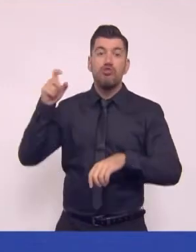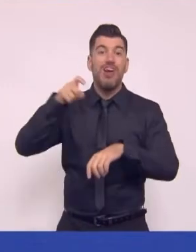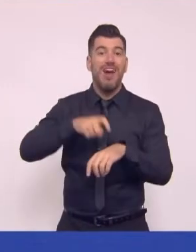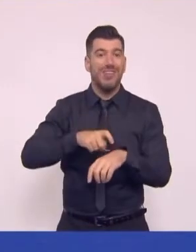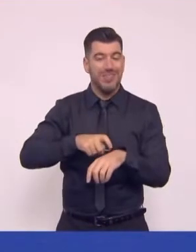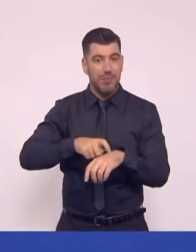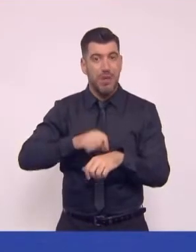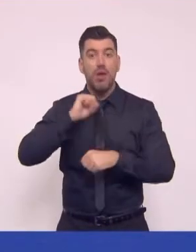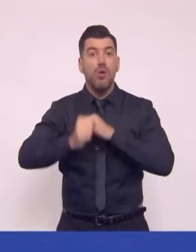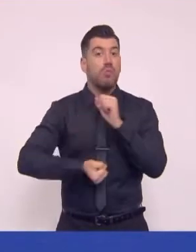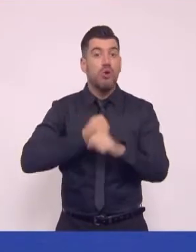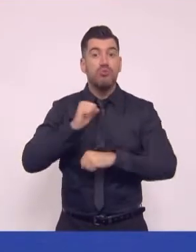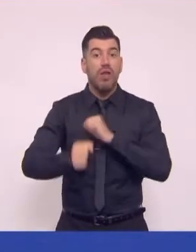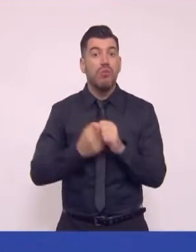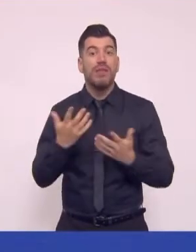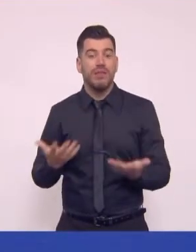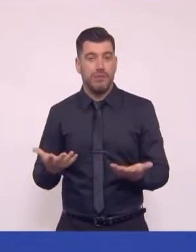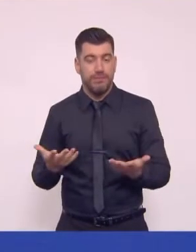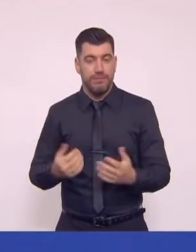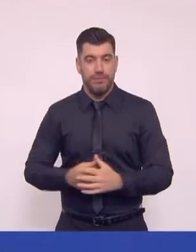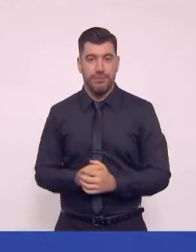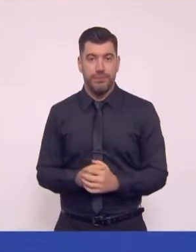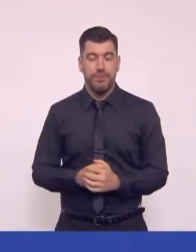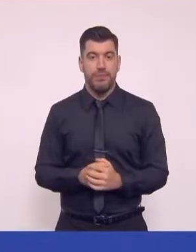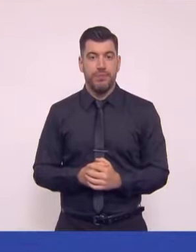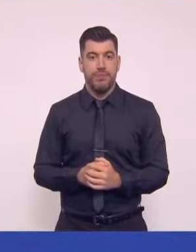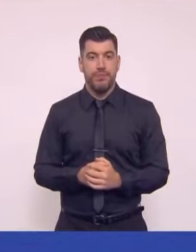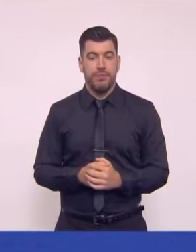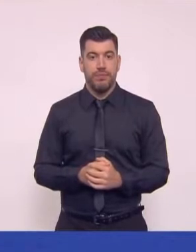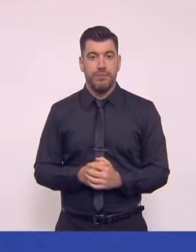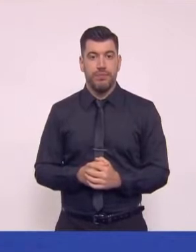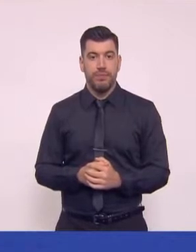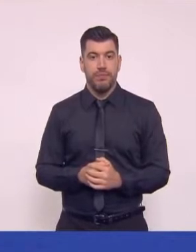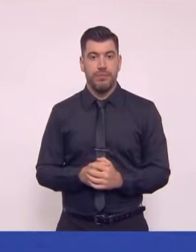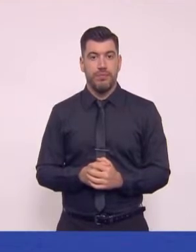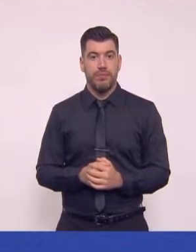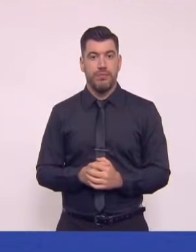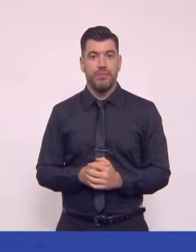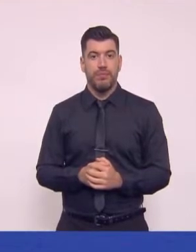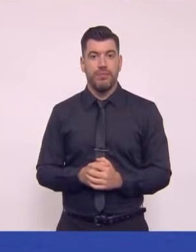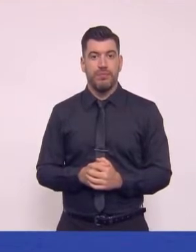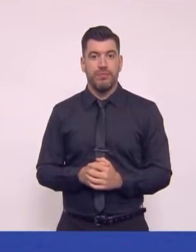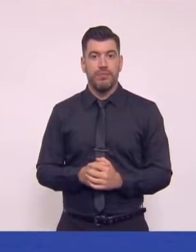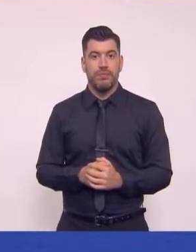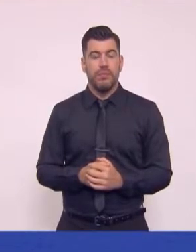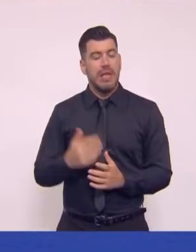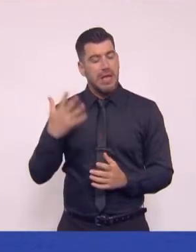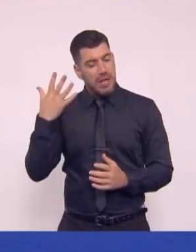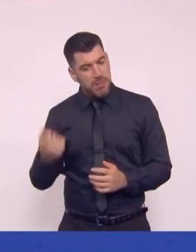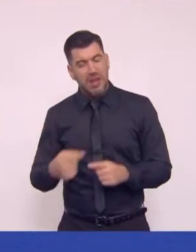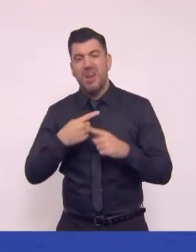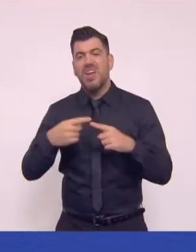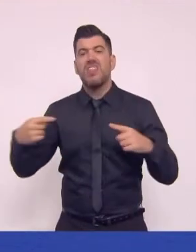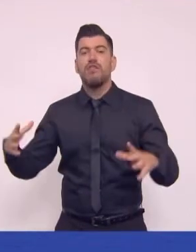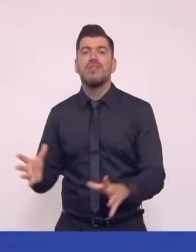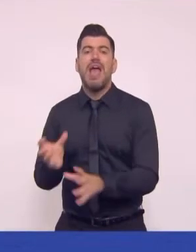κλείσουμε κάποια εκκρεμή ζητήματα που αφορούσαν σε εργατικές κατοικίες η κατασκευή των οποίων,